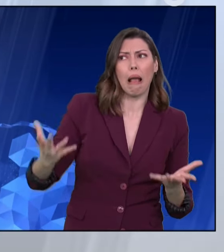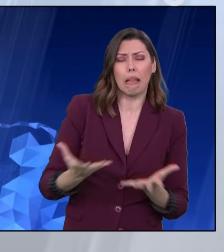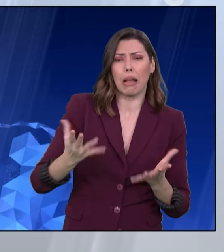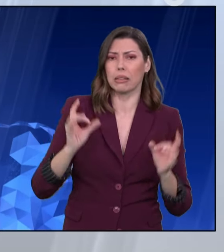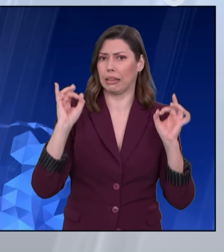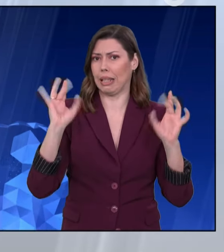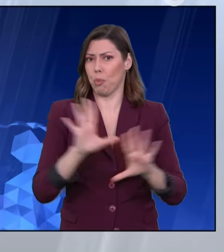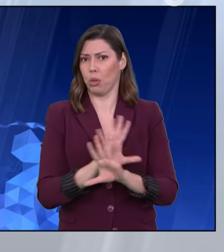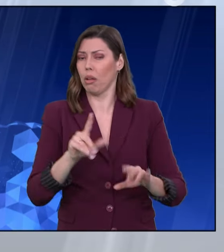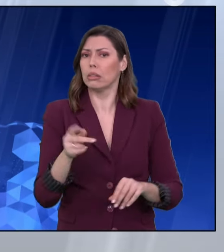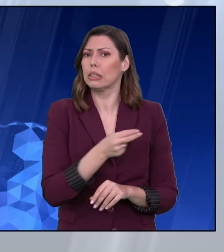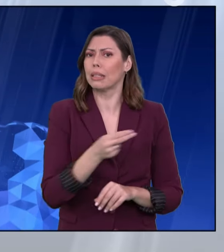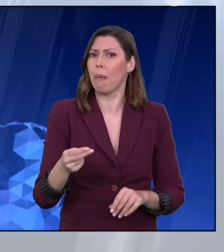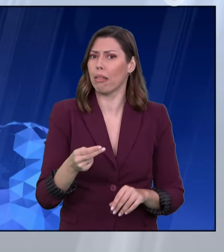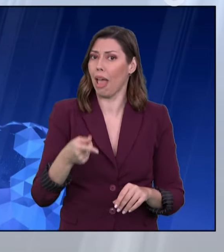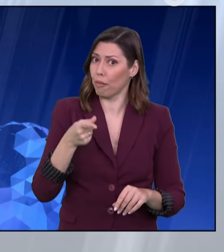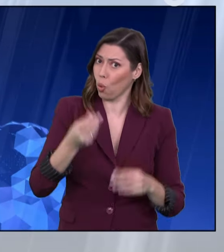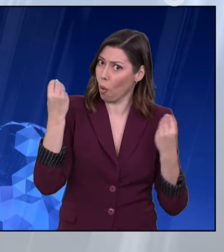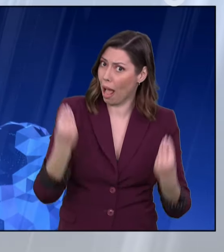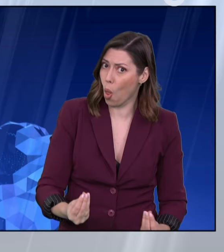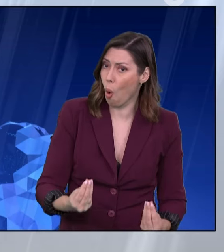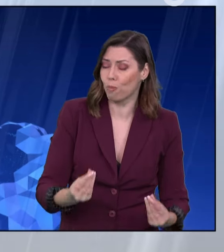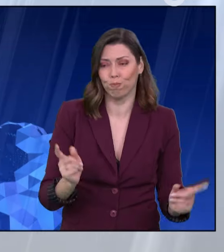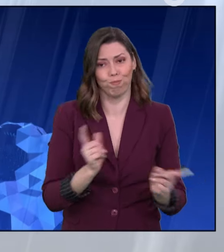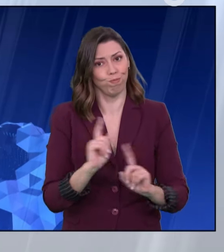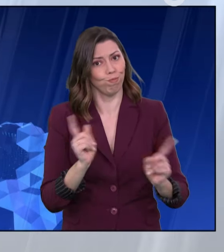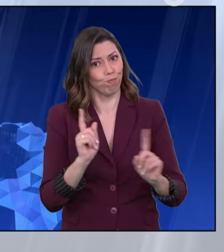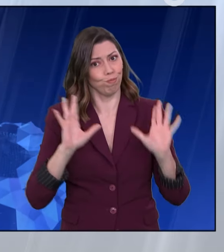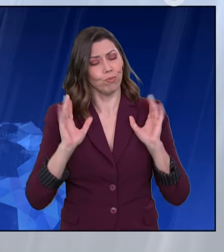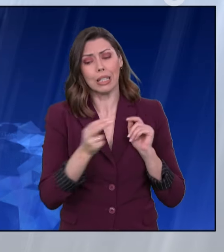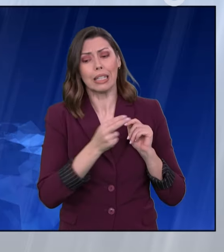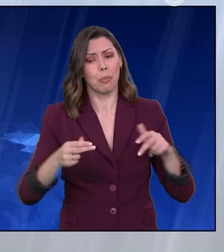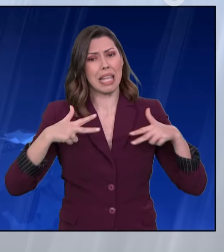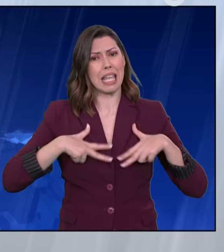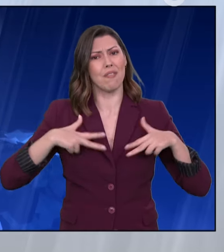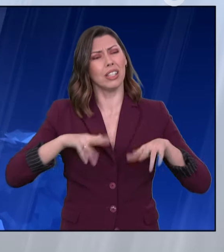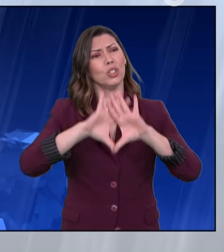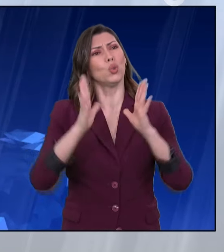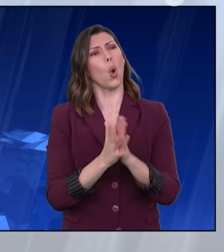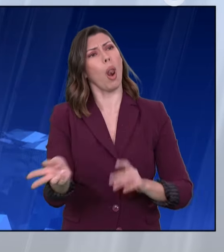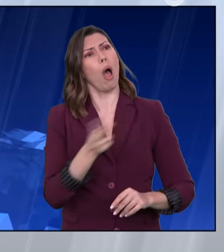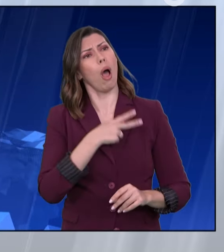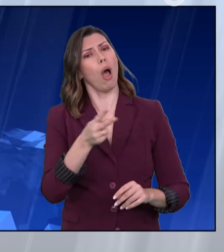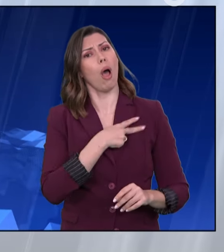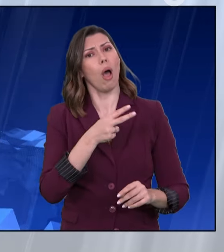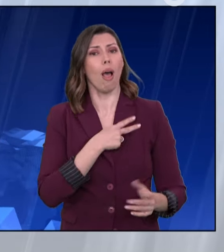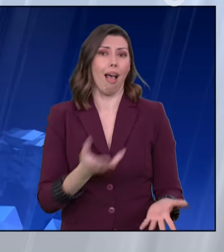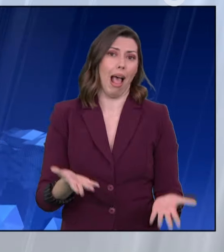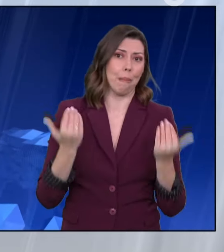δεν είναι απαραίτητα καλό και σίγουρα δεν σημαίνει ότι έχει πάντα δίκιο. Να προσέχει λοιπόν η κυβέρνηση.